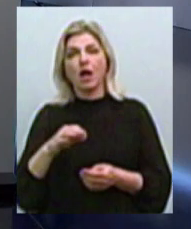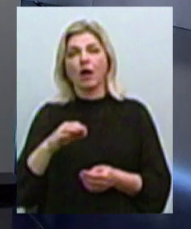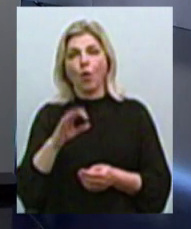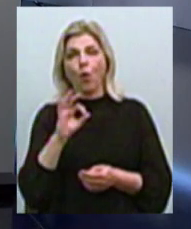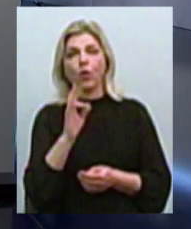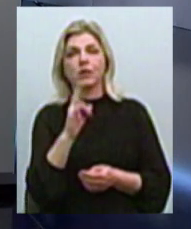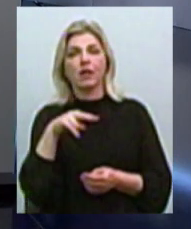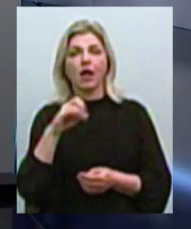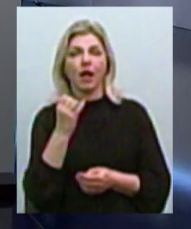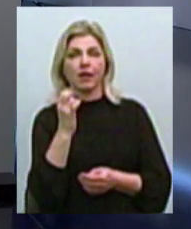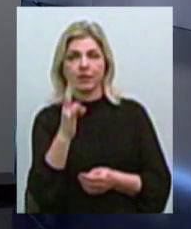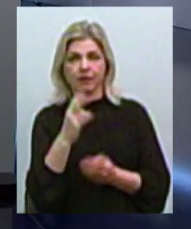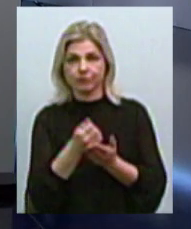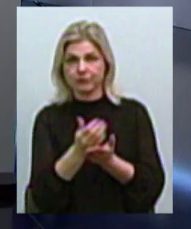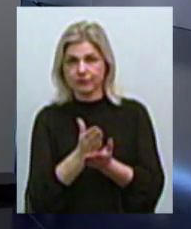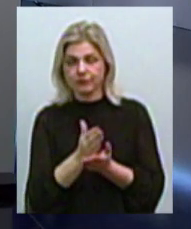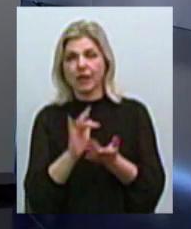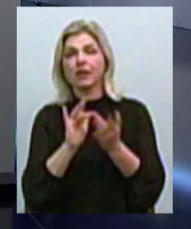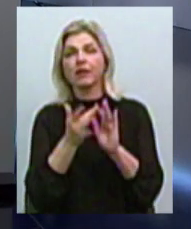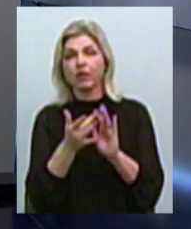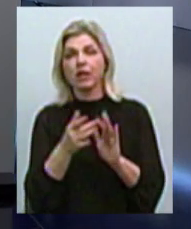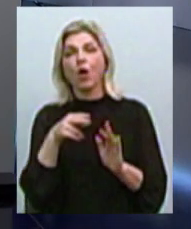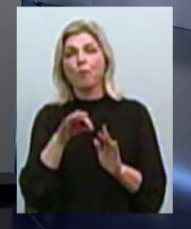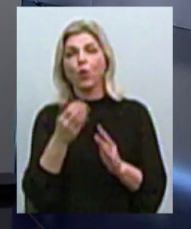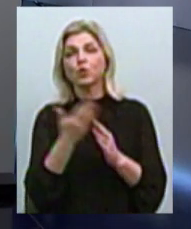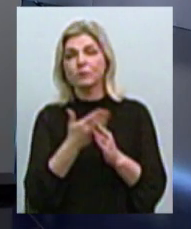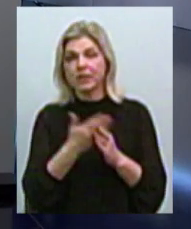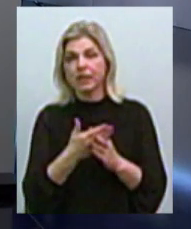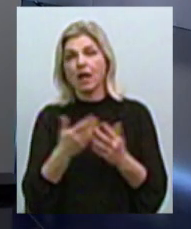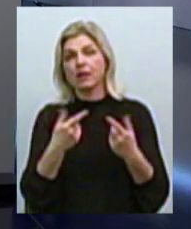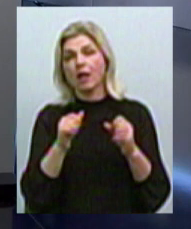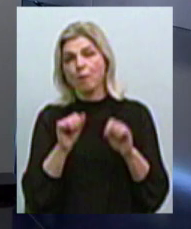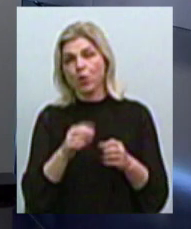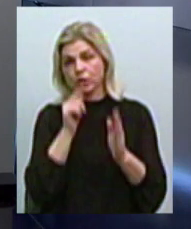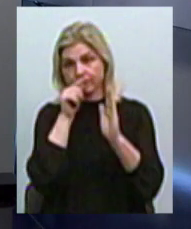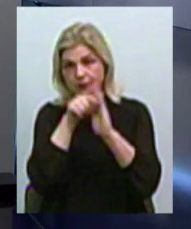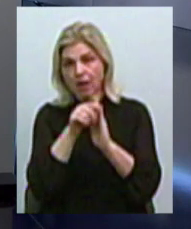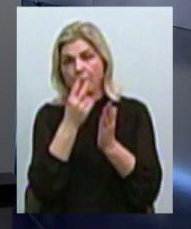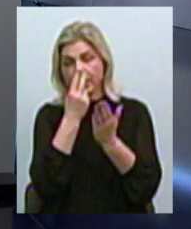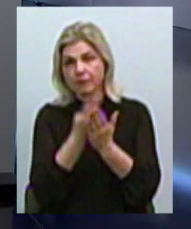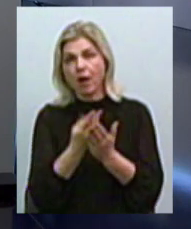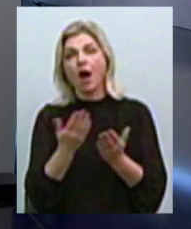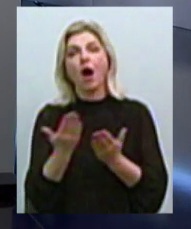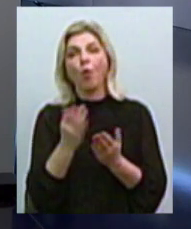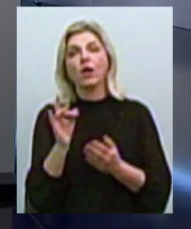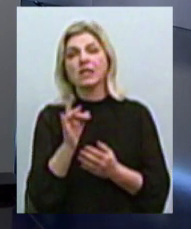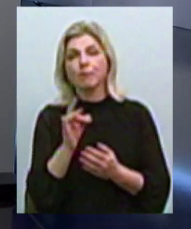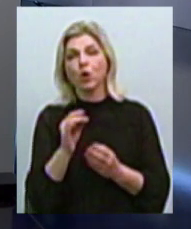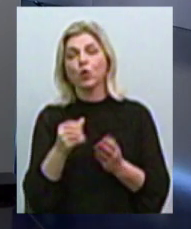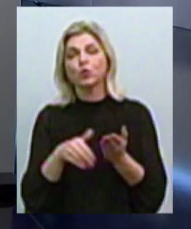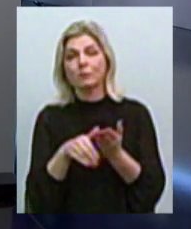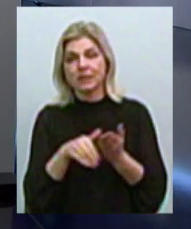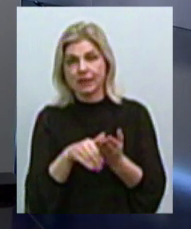по жилищним субсидіям, де можна зайти і посмотри, який розмір субсидій, коли чоловіку назначен. Щас